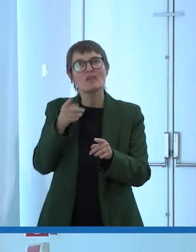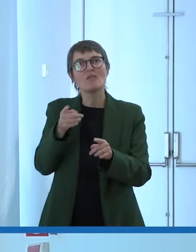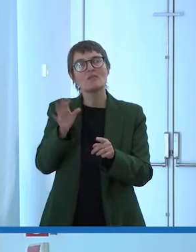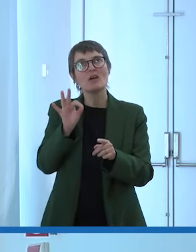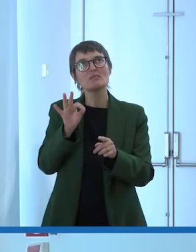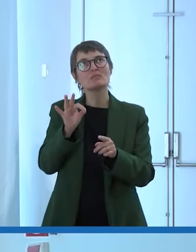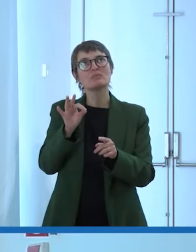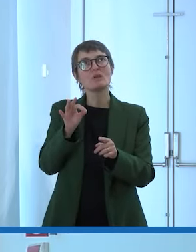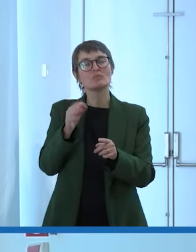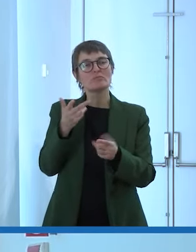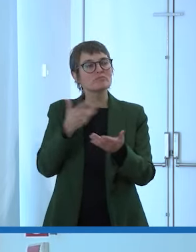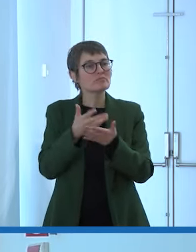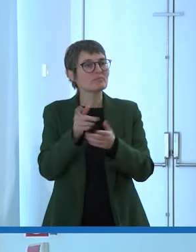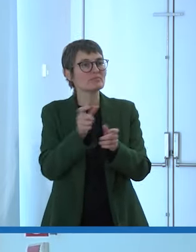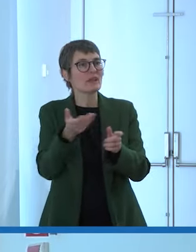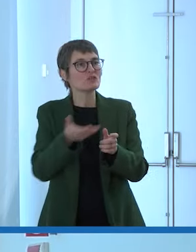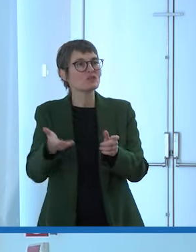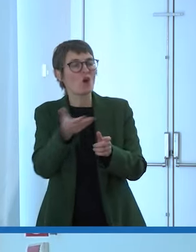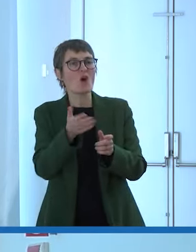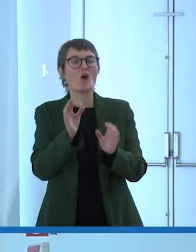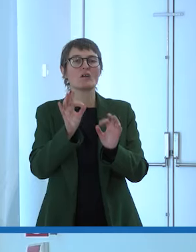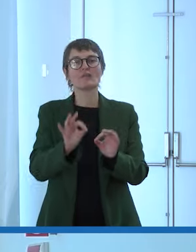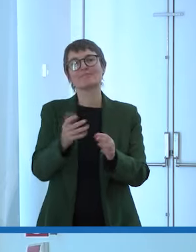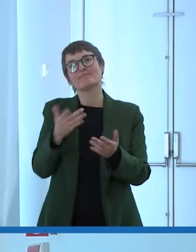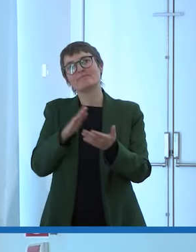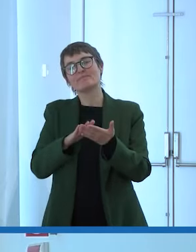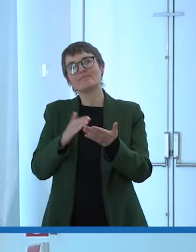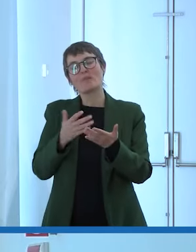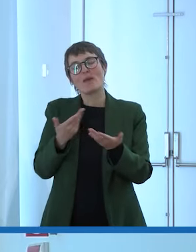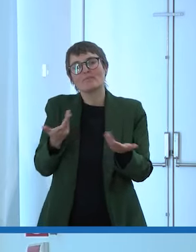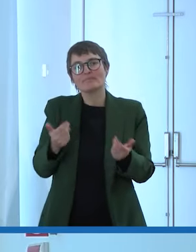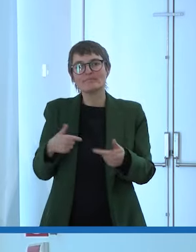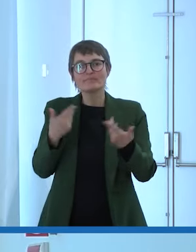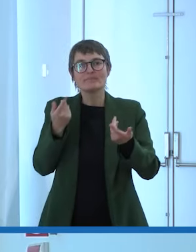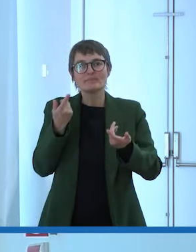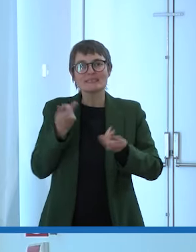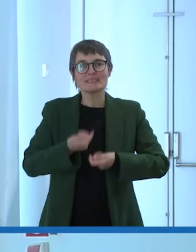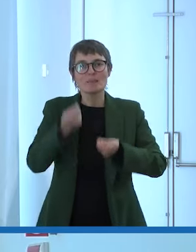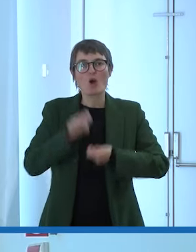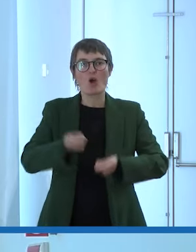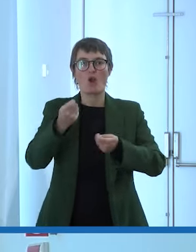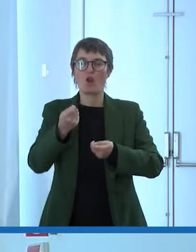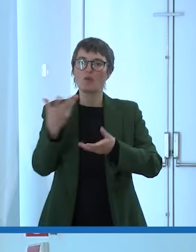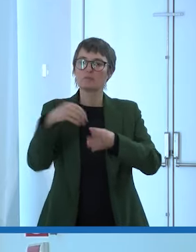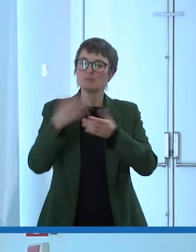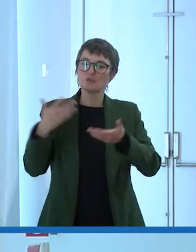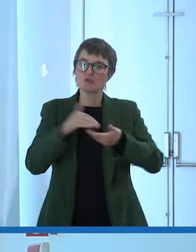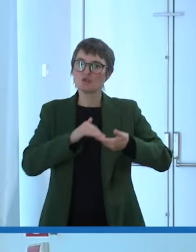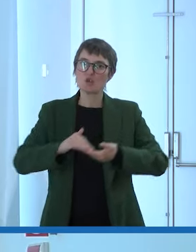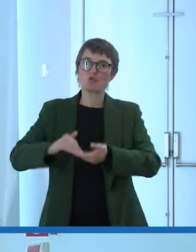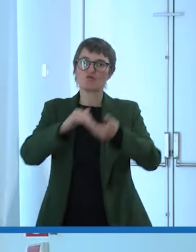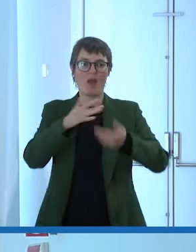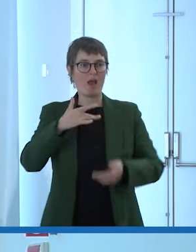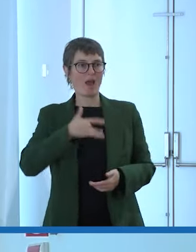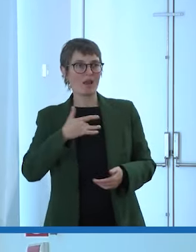sociale come servizio per gli altri allo scopo di far crescere aprire gli occhi e il cuore il